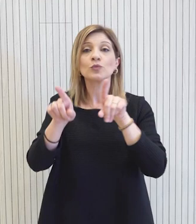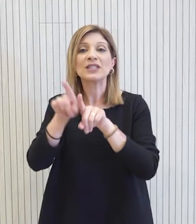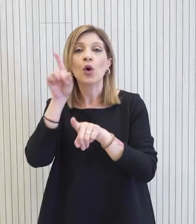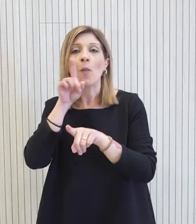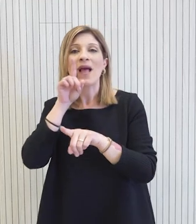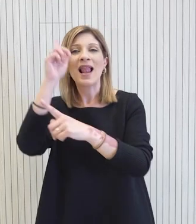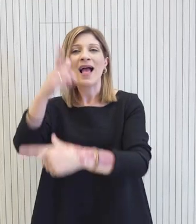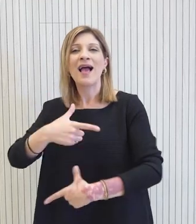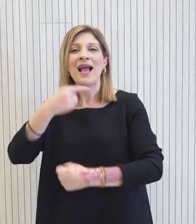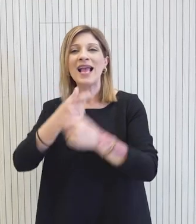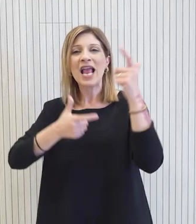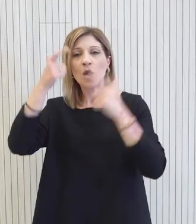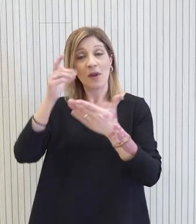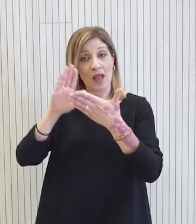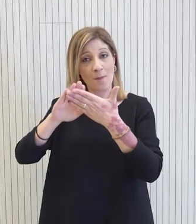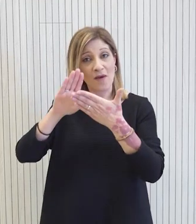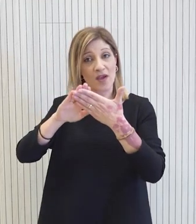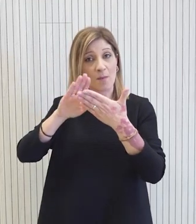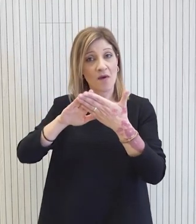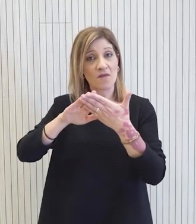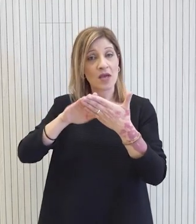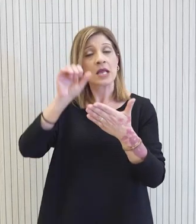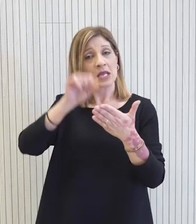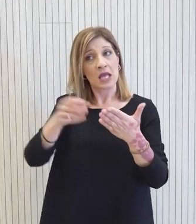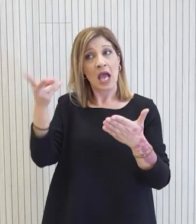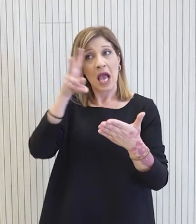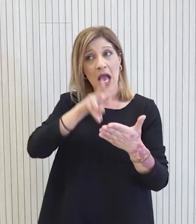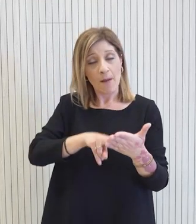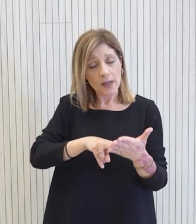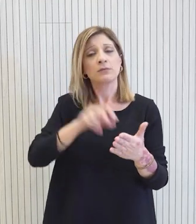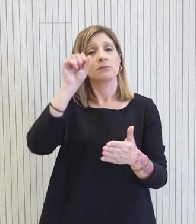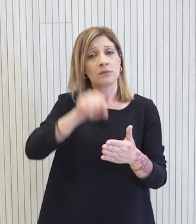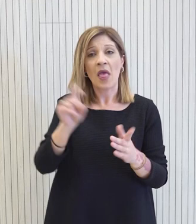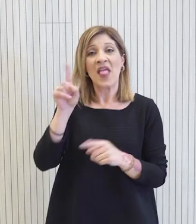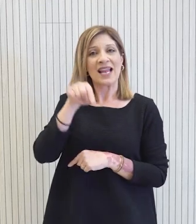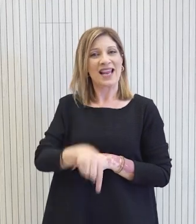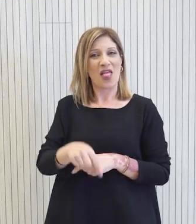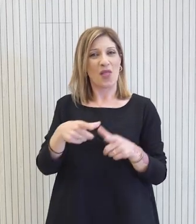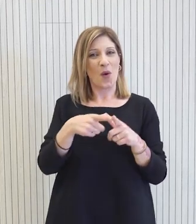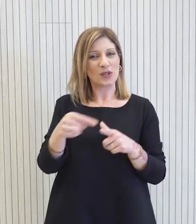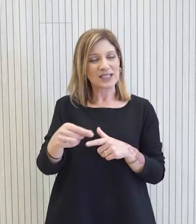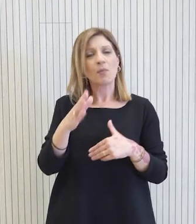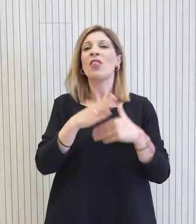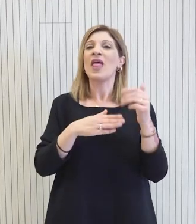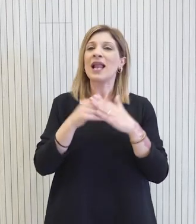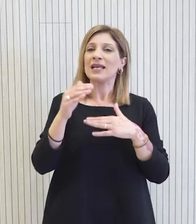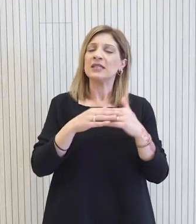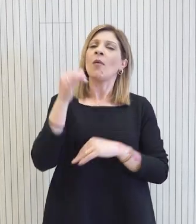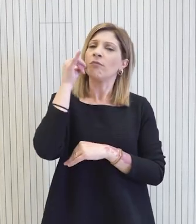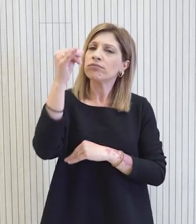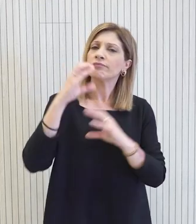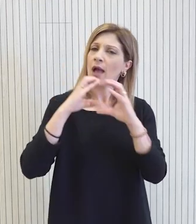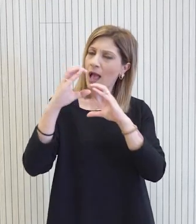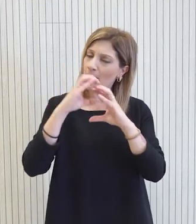Αυτό είναι κάτι το οποίο και ο ίδιος ο Πρόεδρος της Δημοκρατίας έχει πει ότι παρόλο που η κυρία Ολγκίν δεν βρίσκεται στη χώρα μας υπάρχει μια τακτική μια συχνή